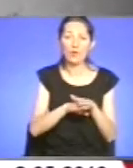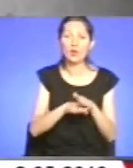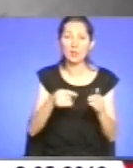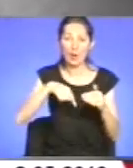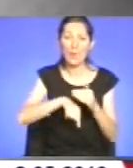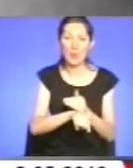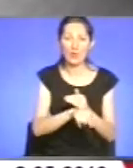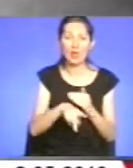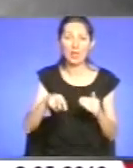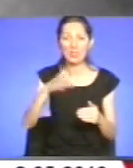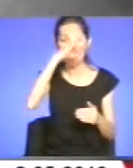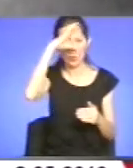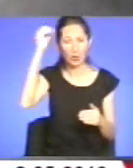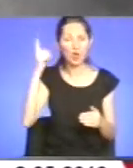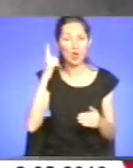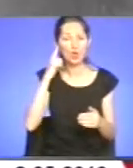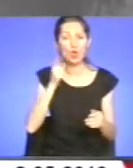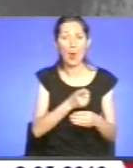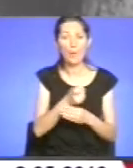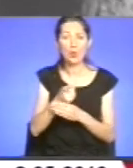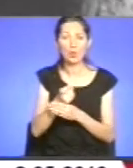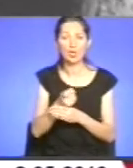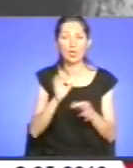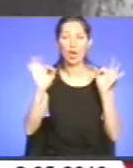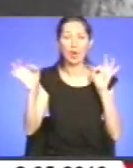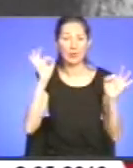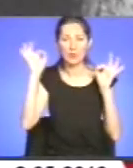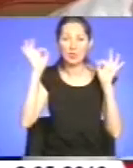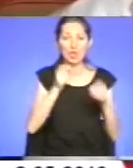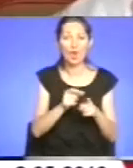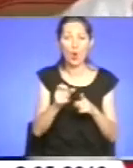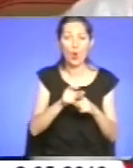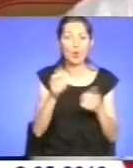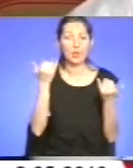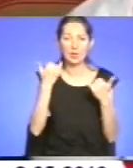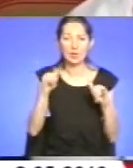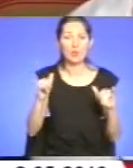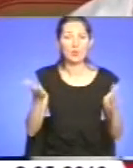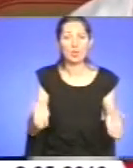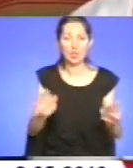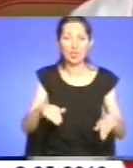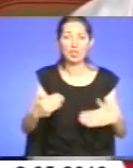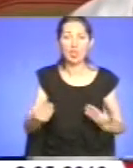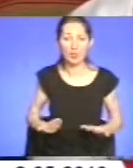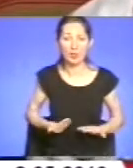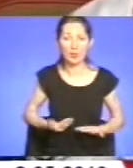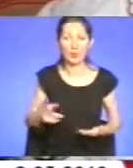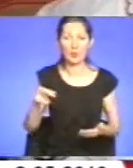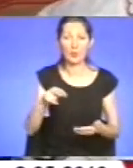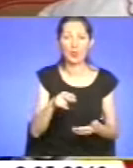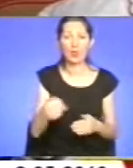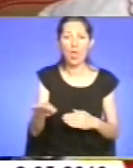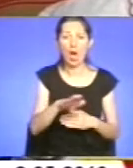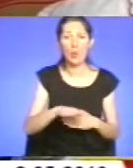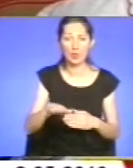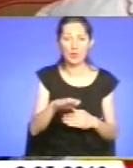свистіли кулі. Тоді дивом залишилися живими. Ми доходимо до пивни, підвіла, починають дзвонити, дзвонить. Татко